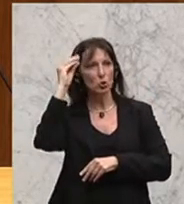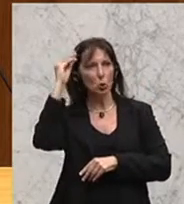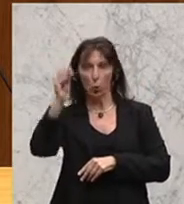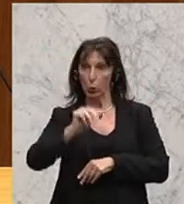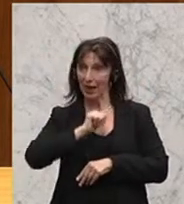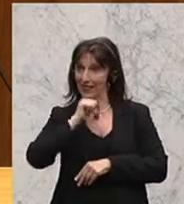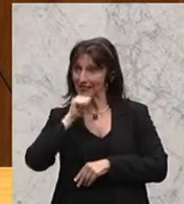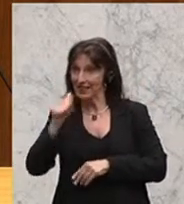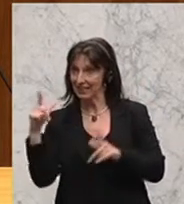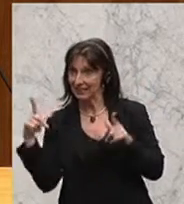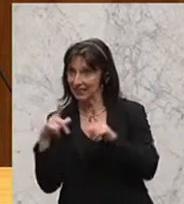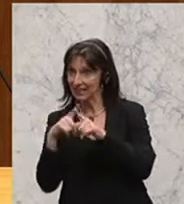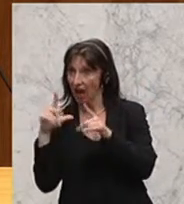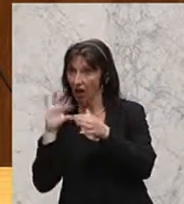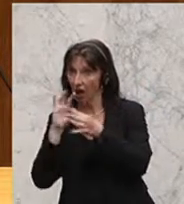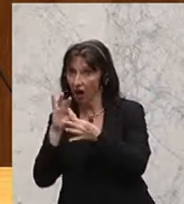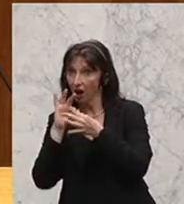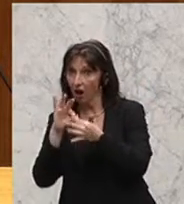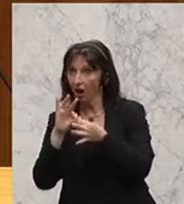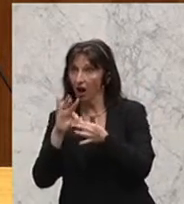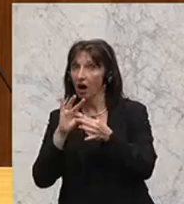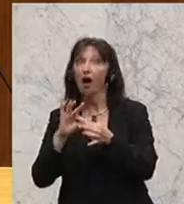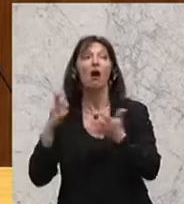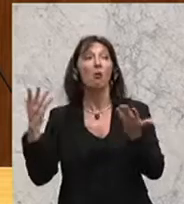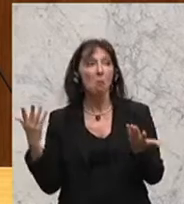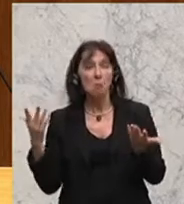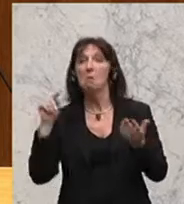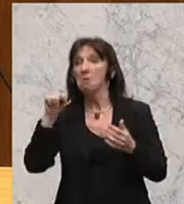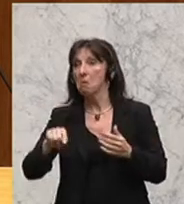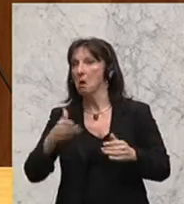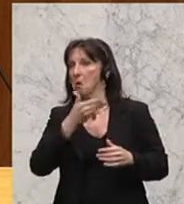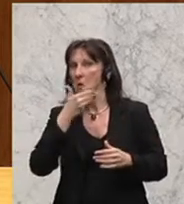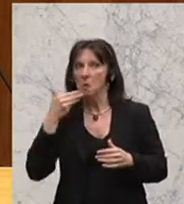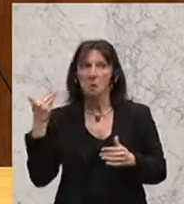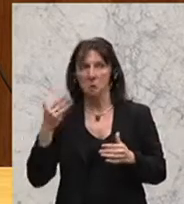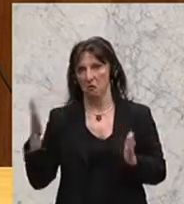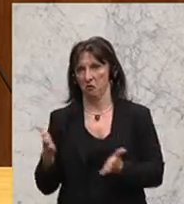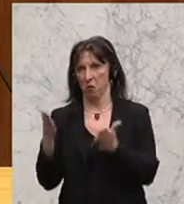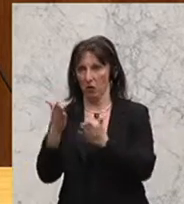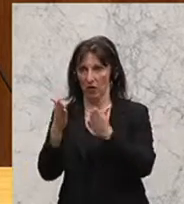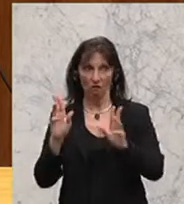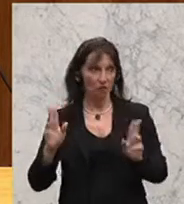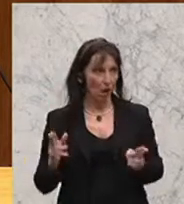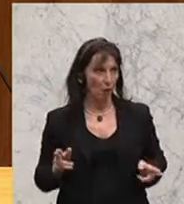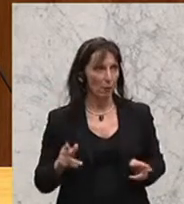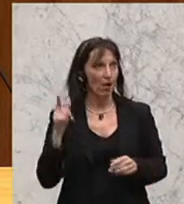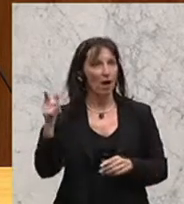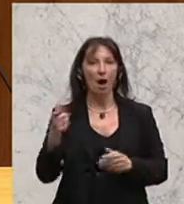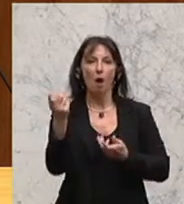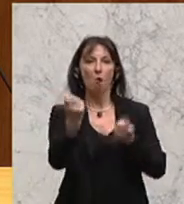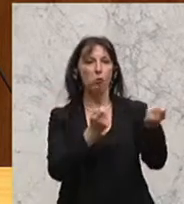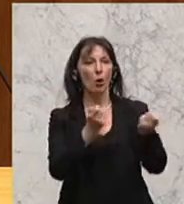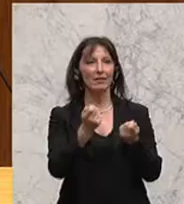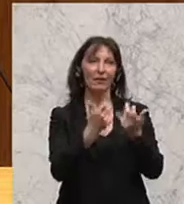konfessionellen. Da gibt es keinen Grund. Der einzige Grund ist der, weil Sie ja der Politik das Spielzeug nicht wegnehmen